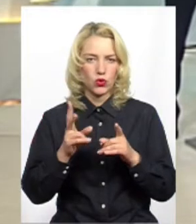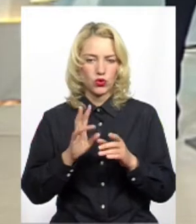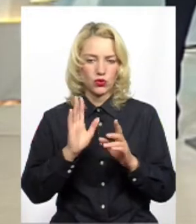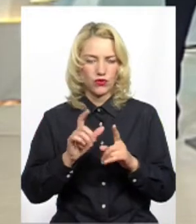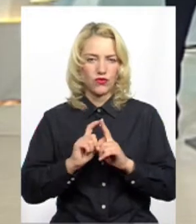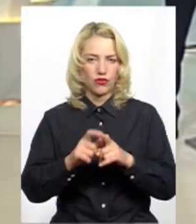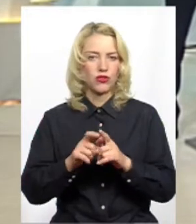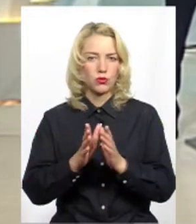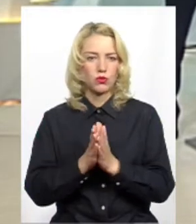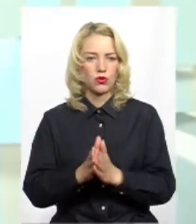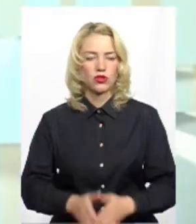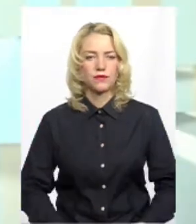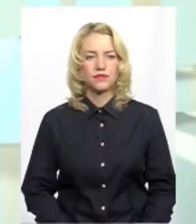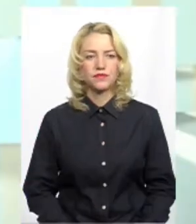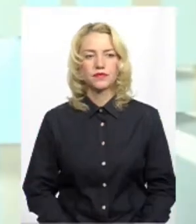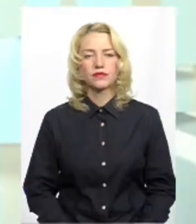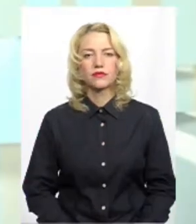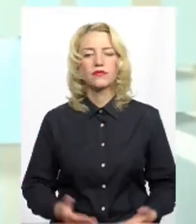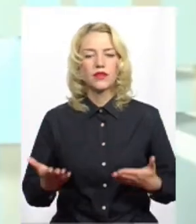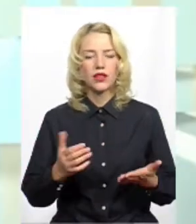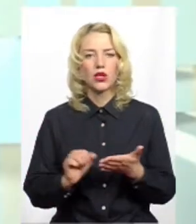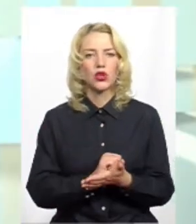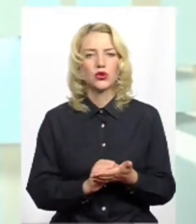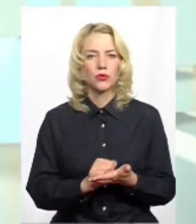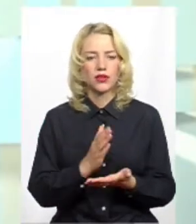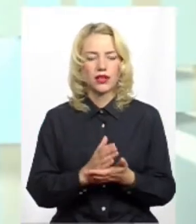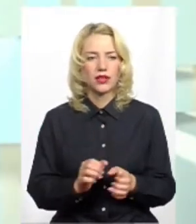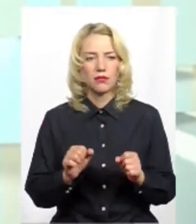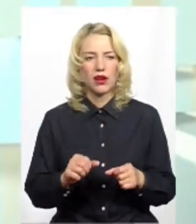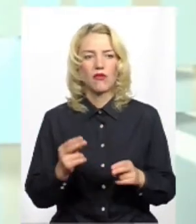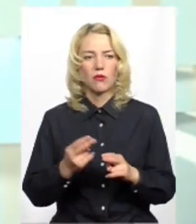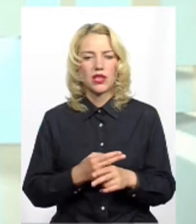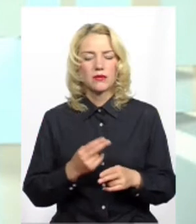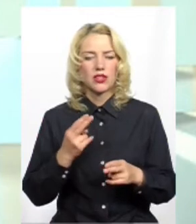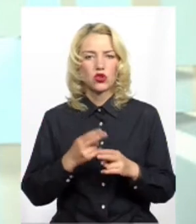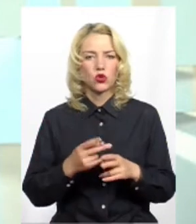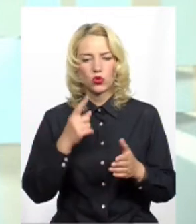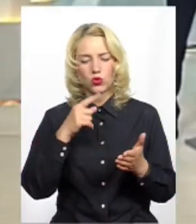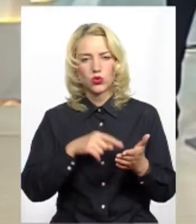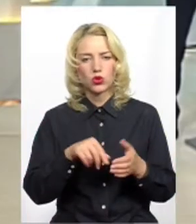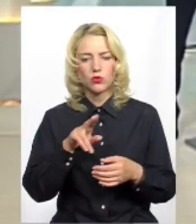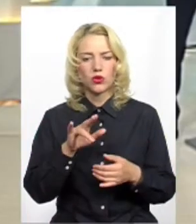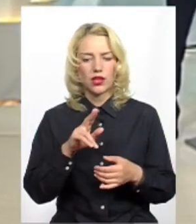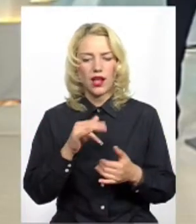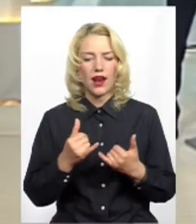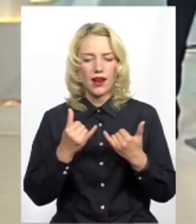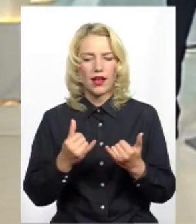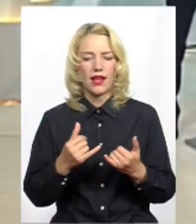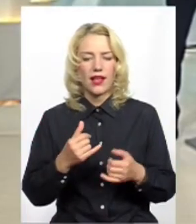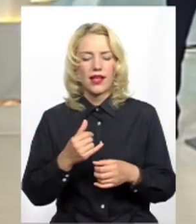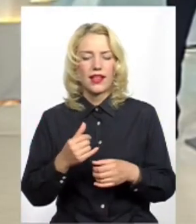словосполученням. Перше. Який документ дає право безперешкодного доступу для депутата на всі